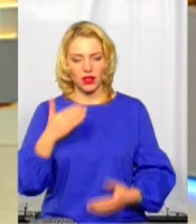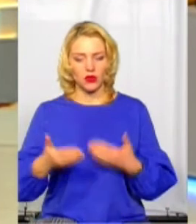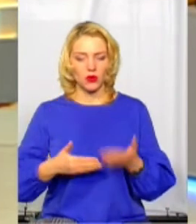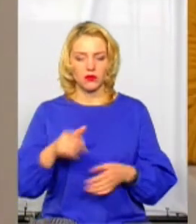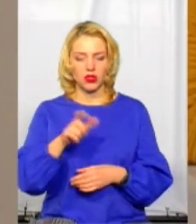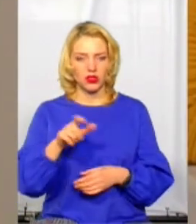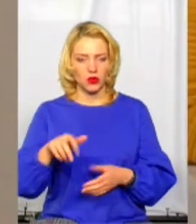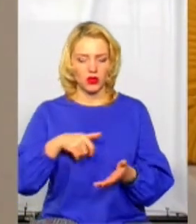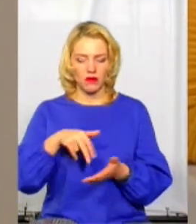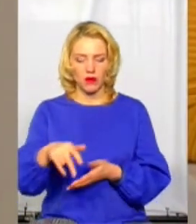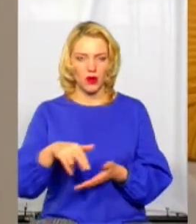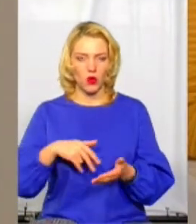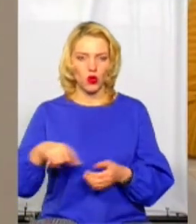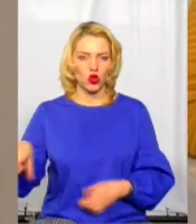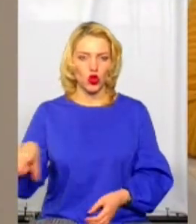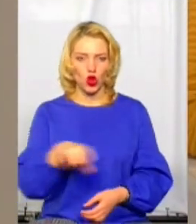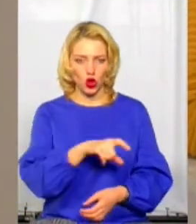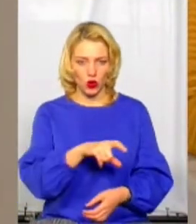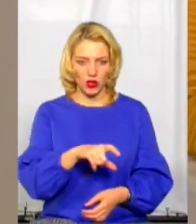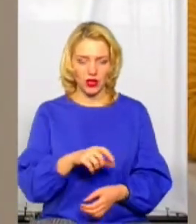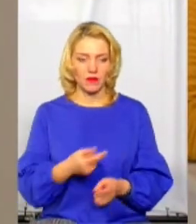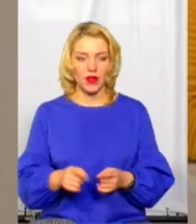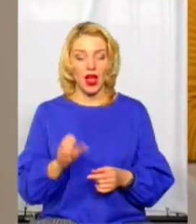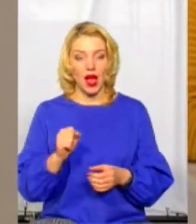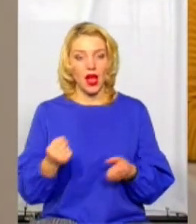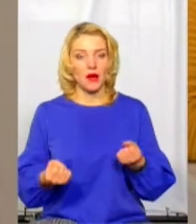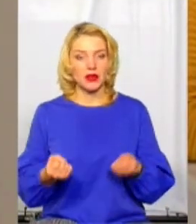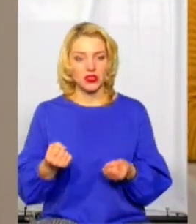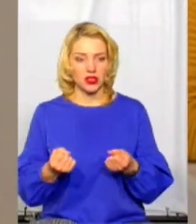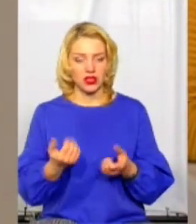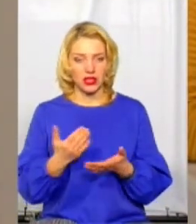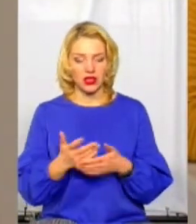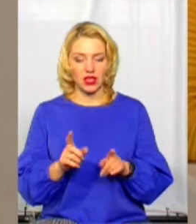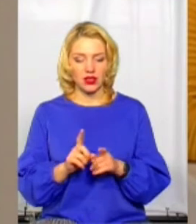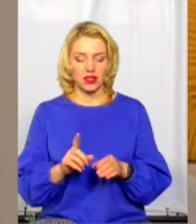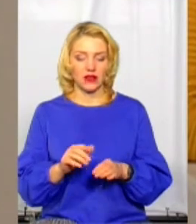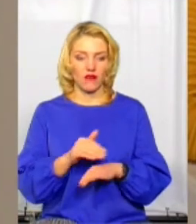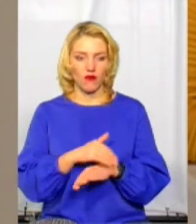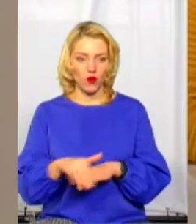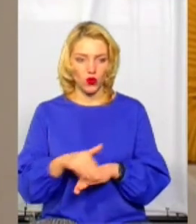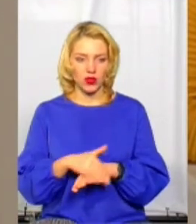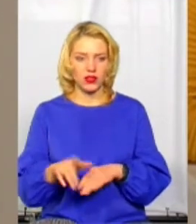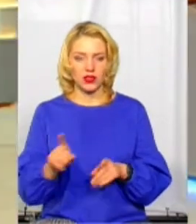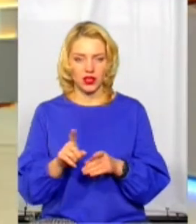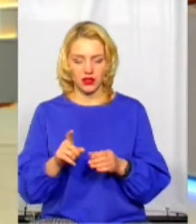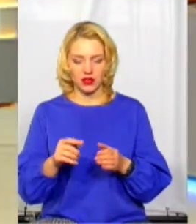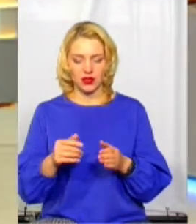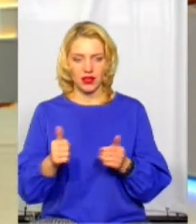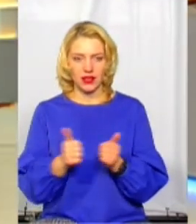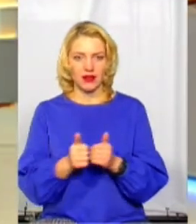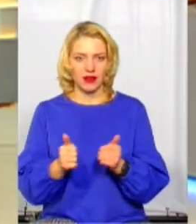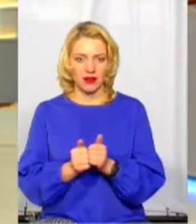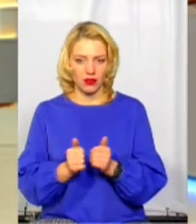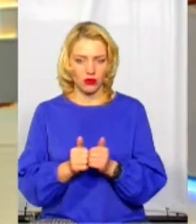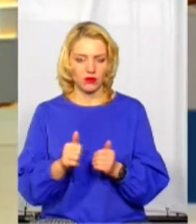переходять дорогу, але крім пішоходів, там ще паркуються машини. І ось ці вулиці, які підводять до різьовного ярмарку, ми всі